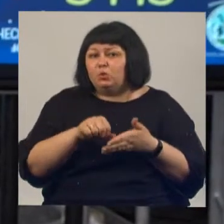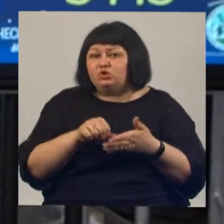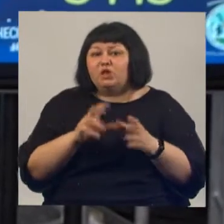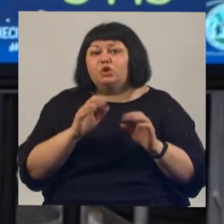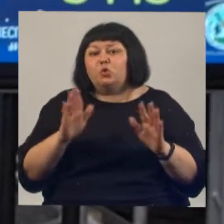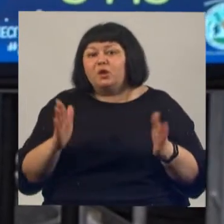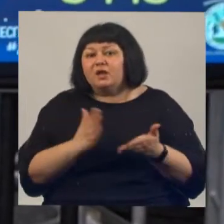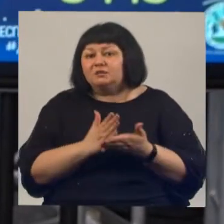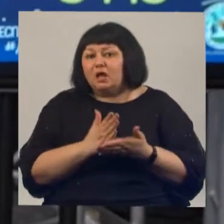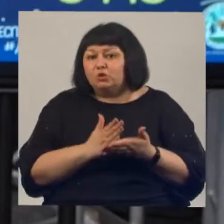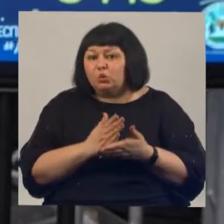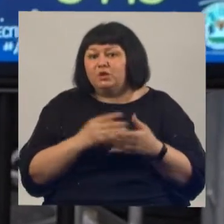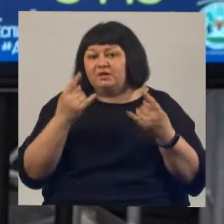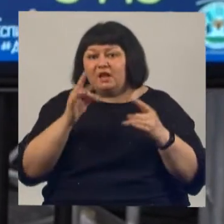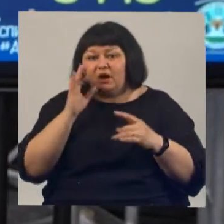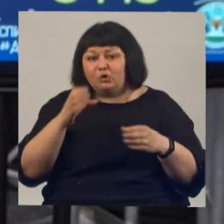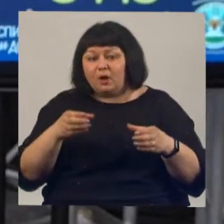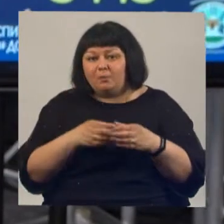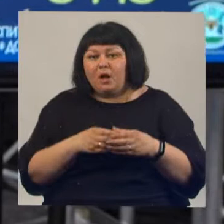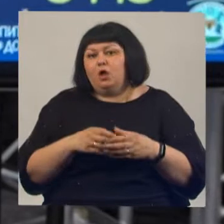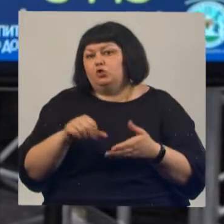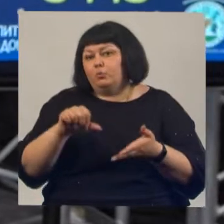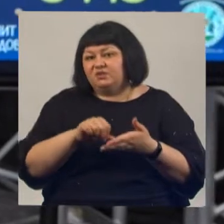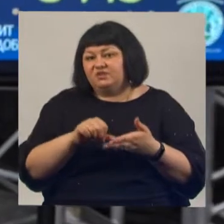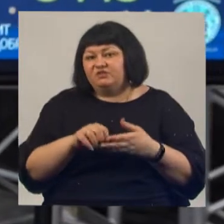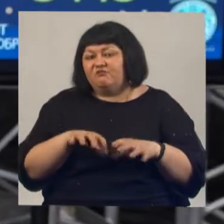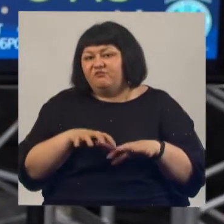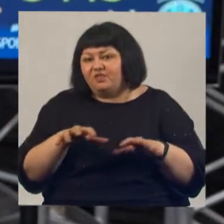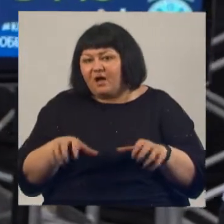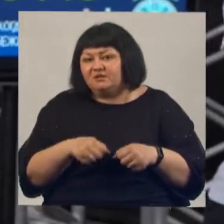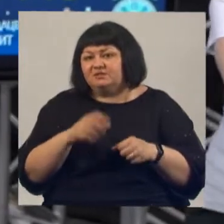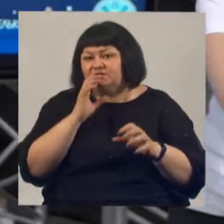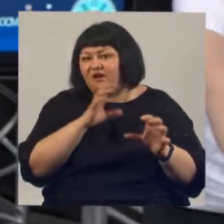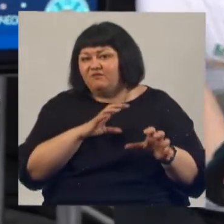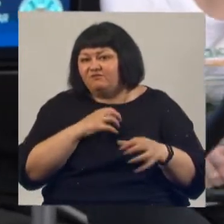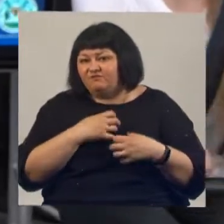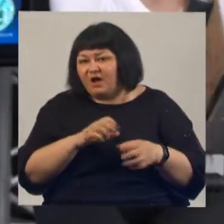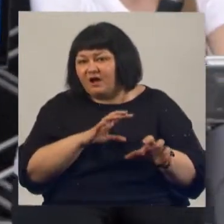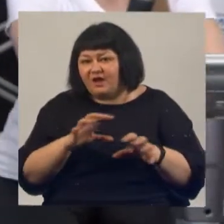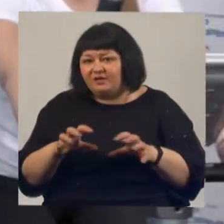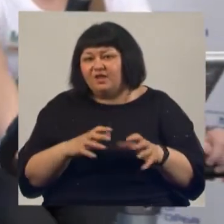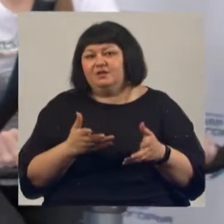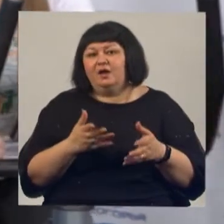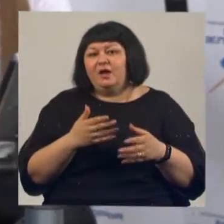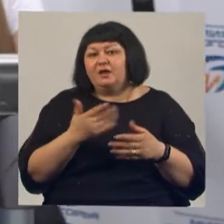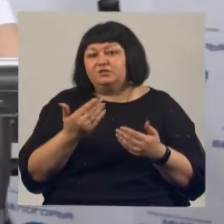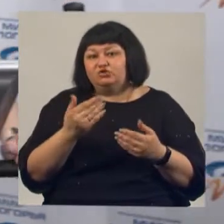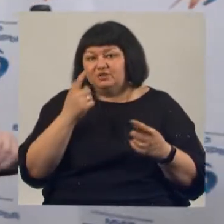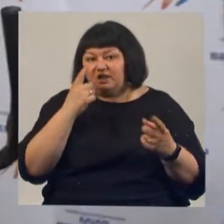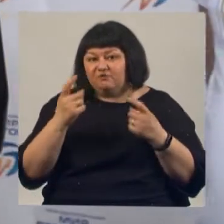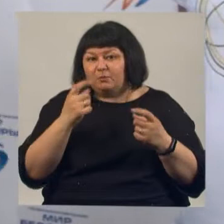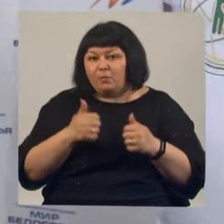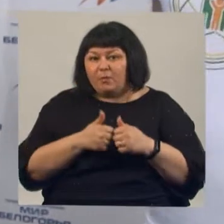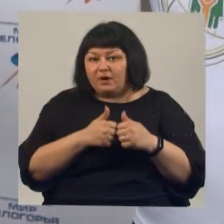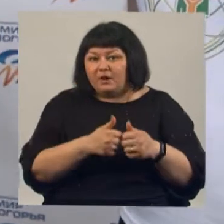сотрудники нашей телерадиокомпании, но и представители власти, бизнеса или сферы здравоохранения. Вот сейчас в студии, например, наши информационные партнеры